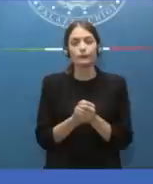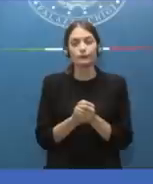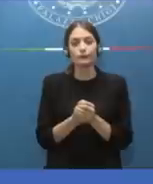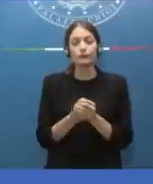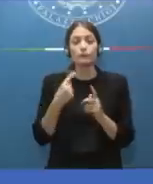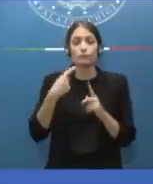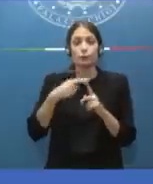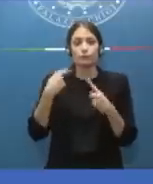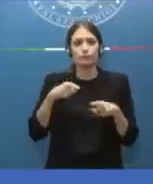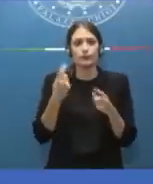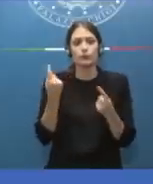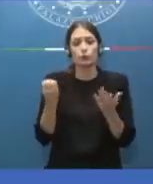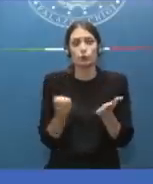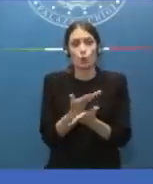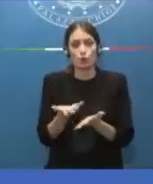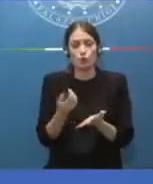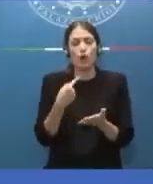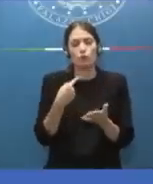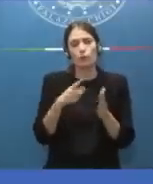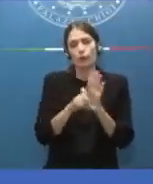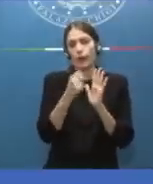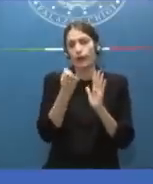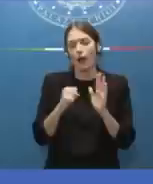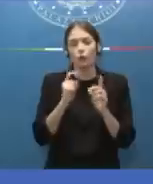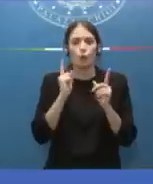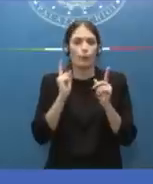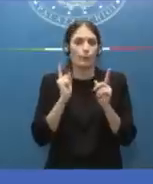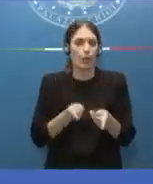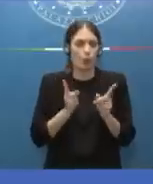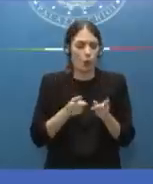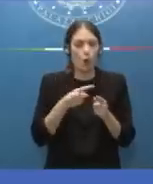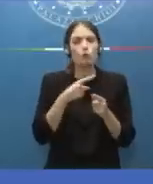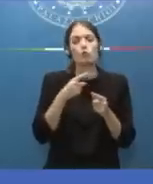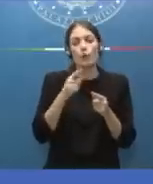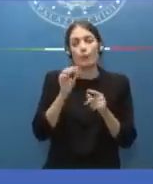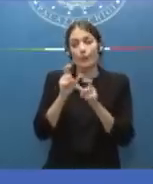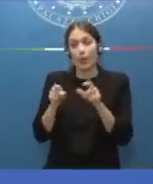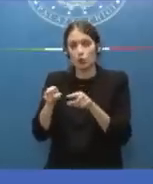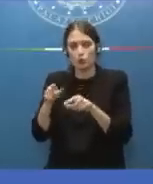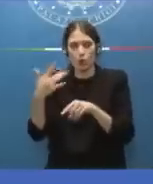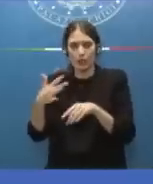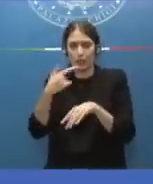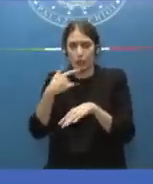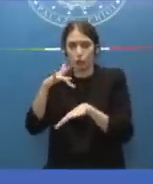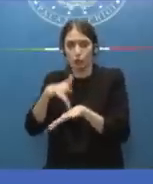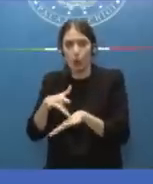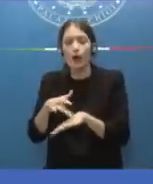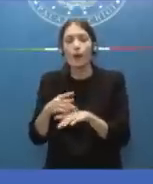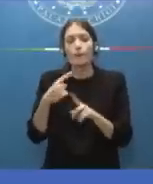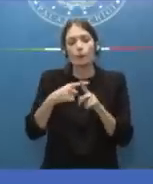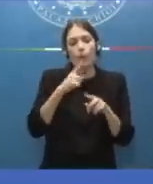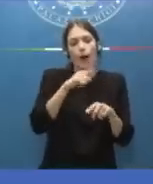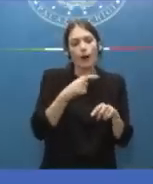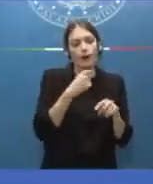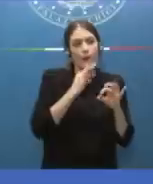reato, di eventi che non solo sono molto pericolosi per le stesse persone che li commettono, ma sono molto dispendiose anche per l'impiego